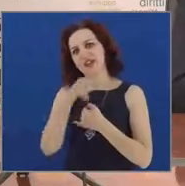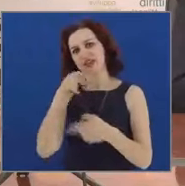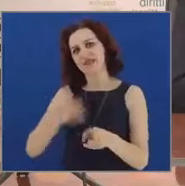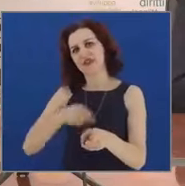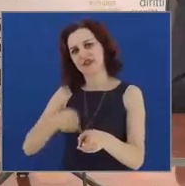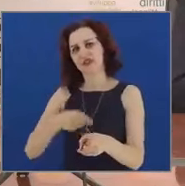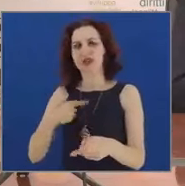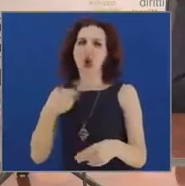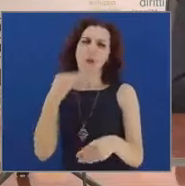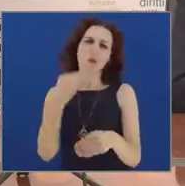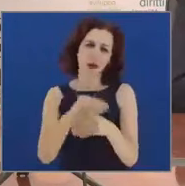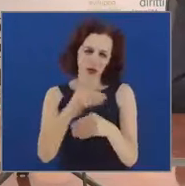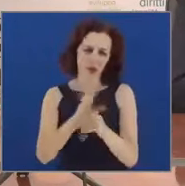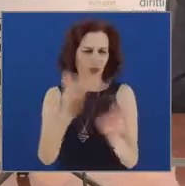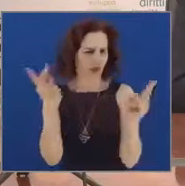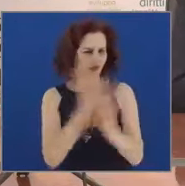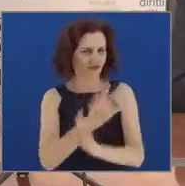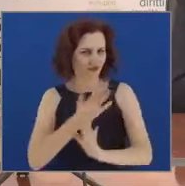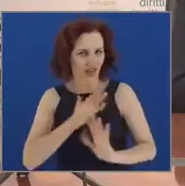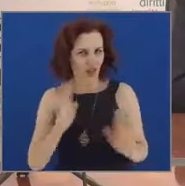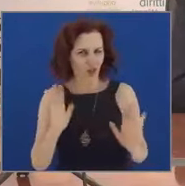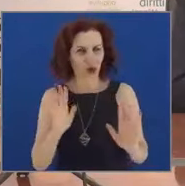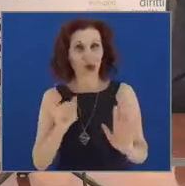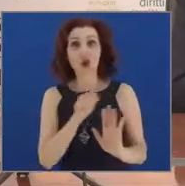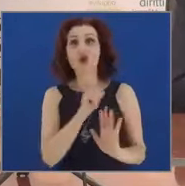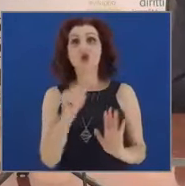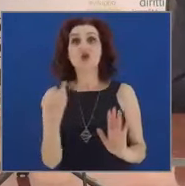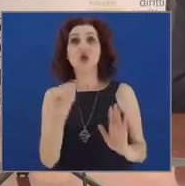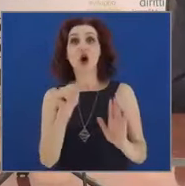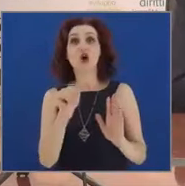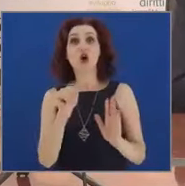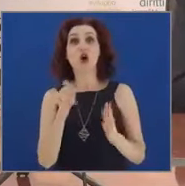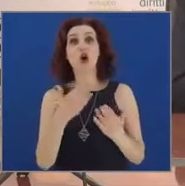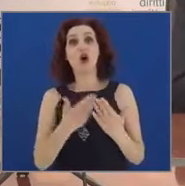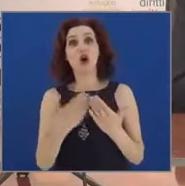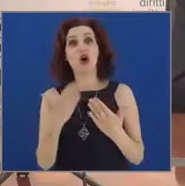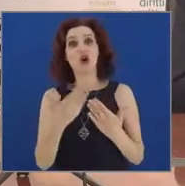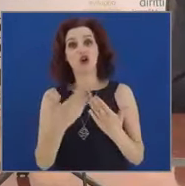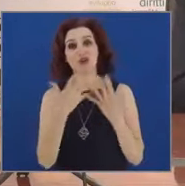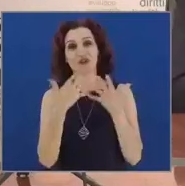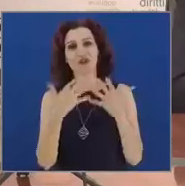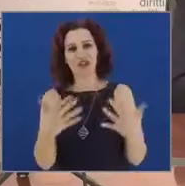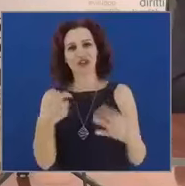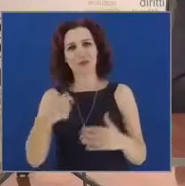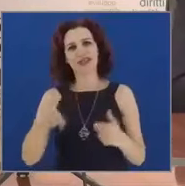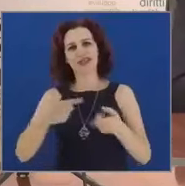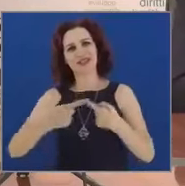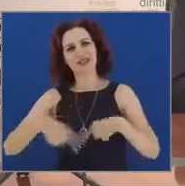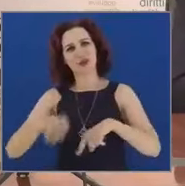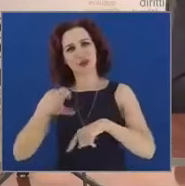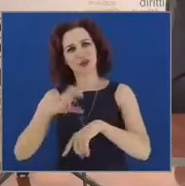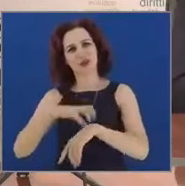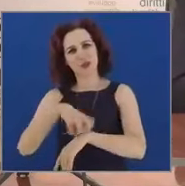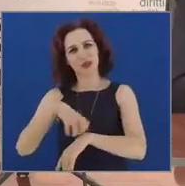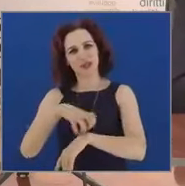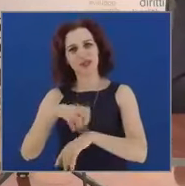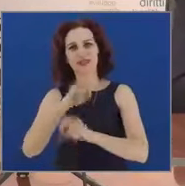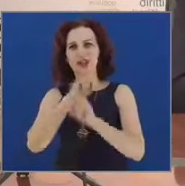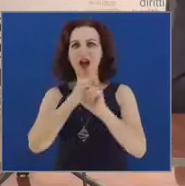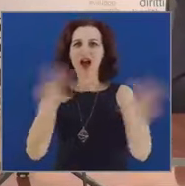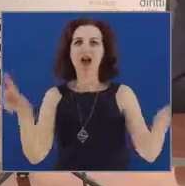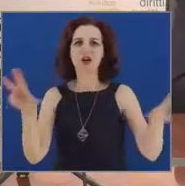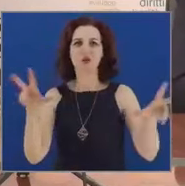particolarmente vera. Solo l'annuncio fatto in conferenza stampa col Presidente del Consiglio di alcune opere e di un modello nuovo